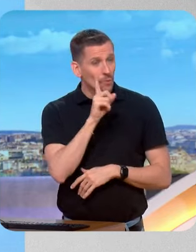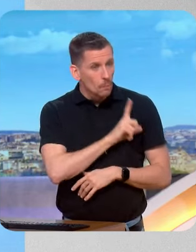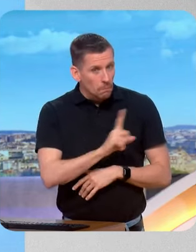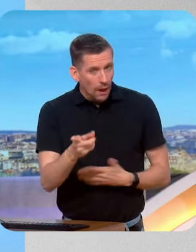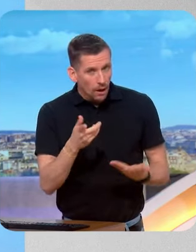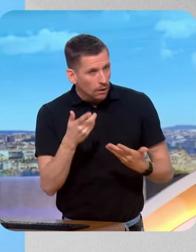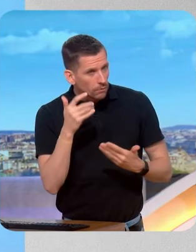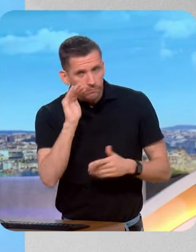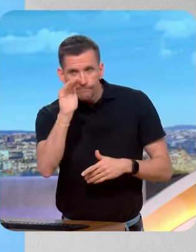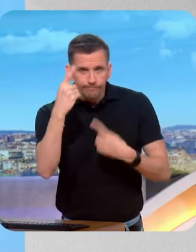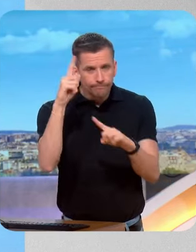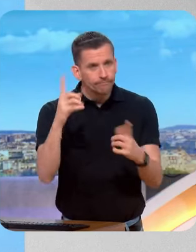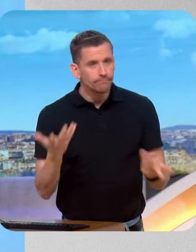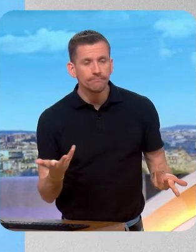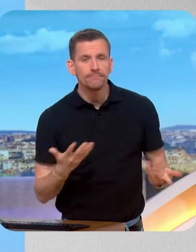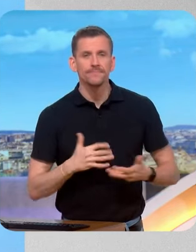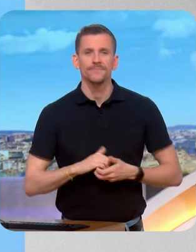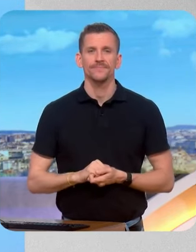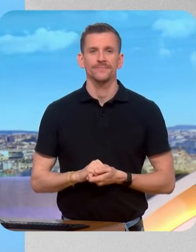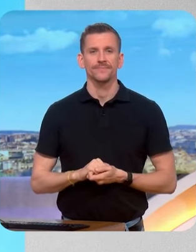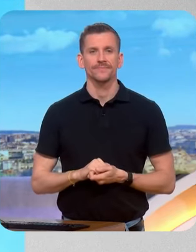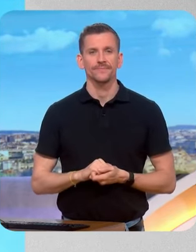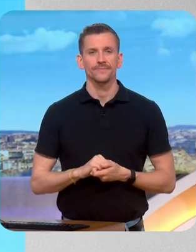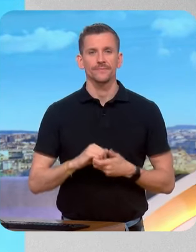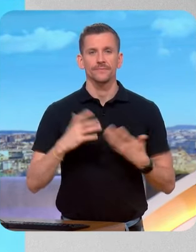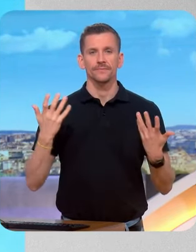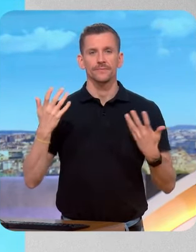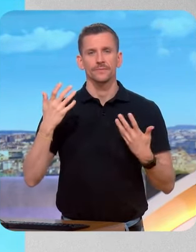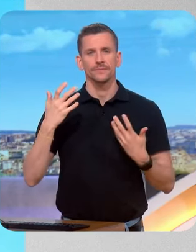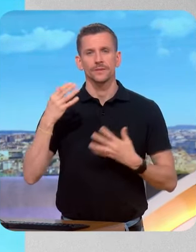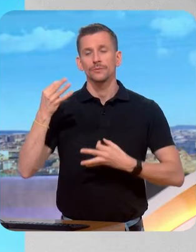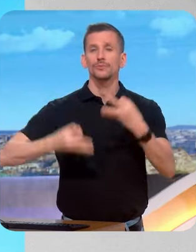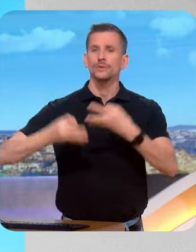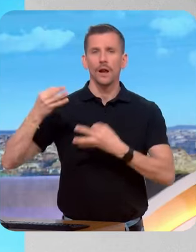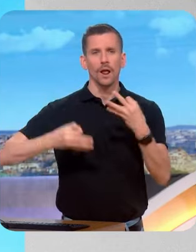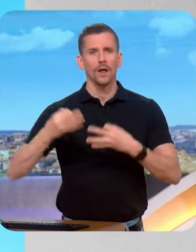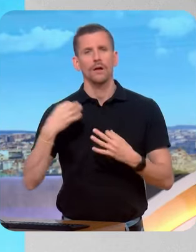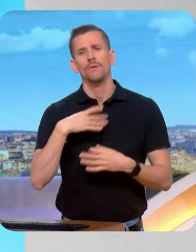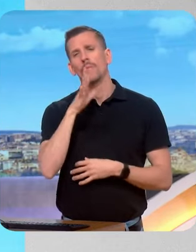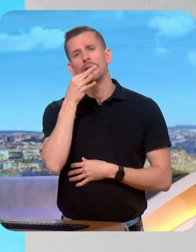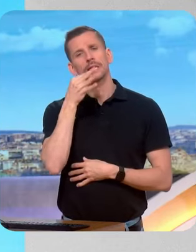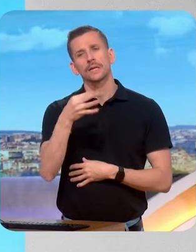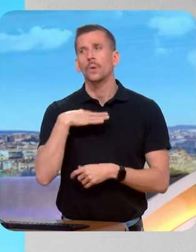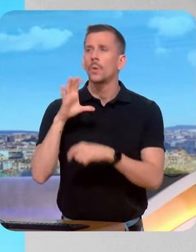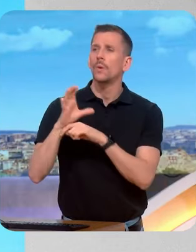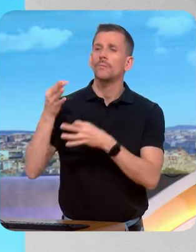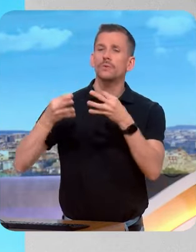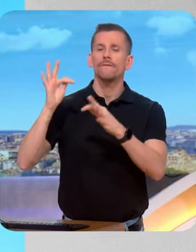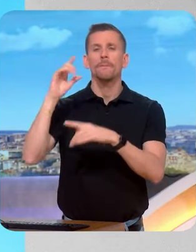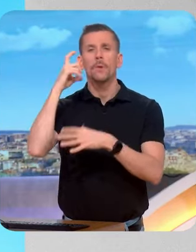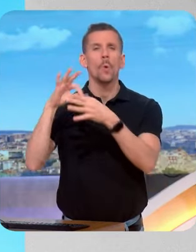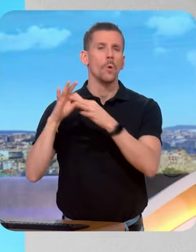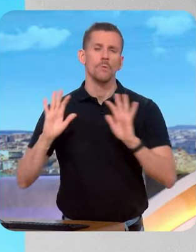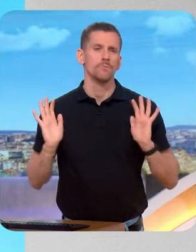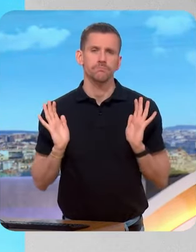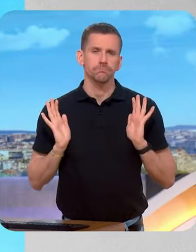procédure, un nouveau procès ? Moi, je n'utilise pas de mots comme acharnement, mais je constate qu'il une forme d'assiduité, en tout cas, de la justice sur ces sujets.